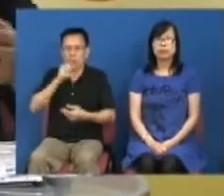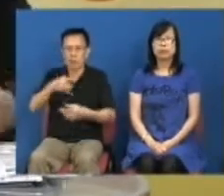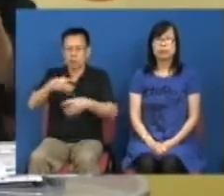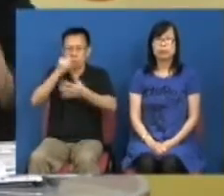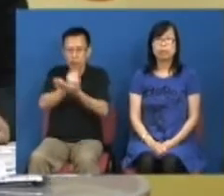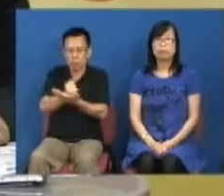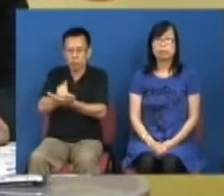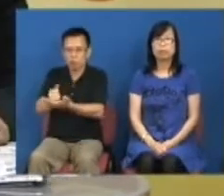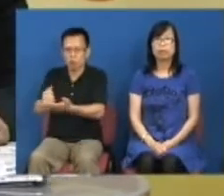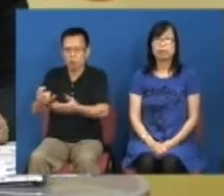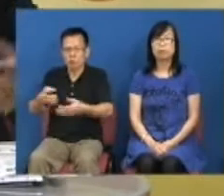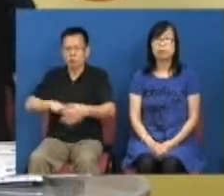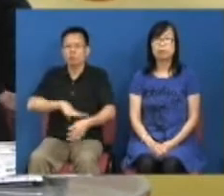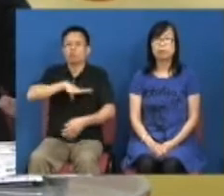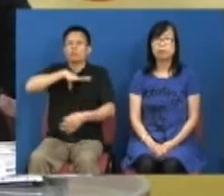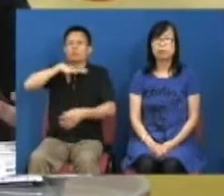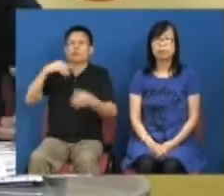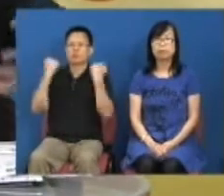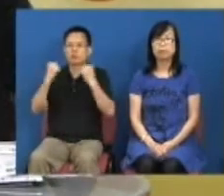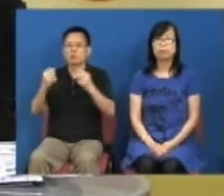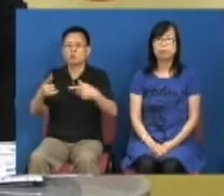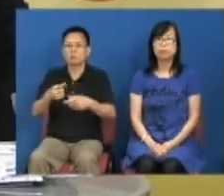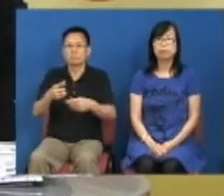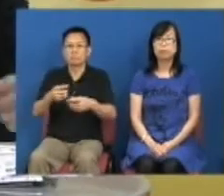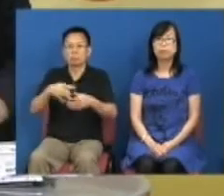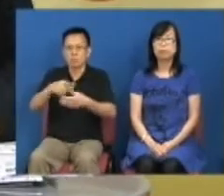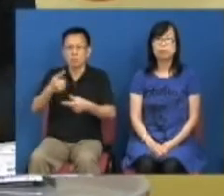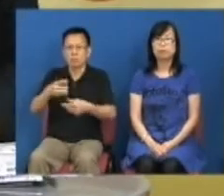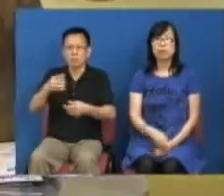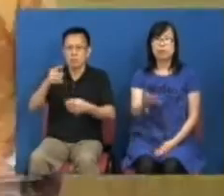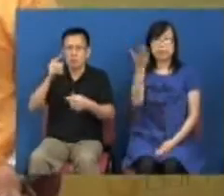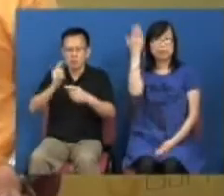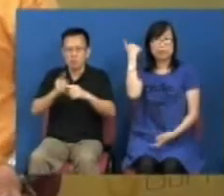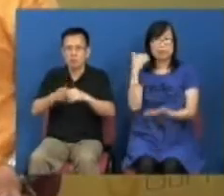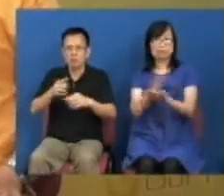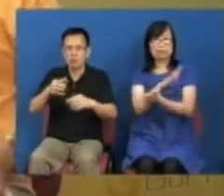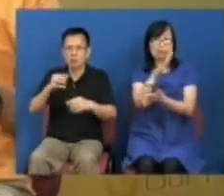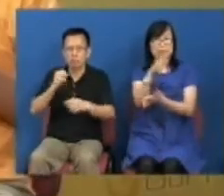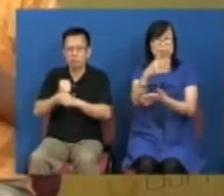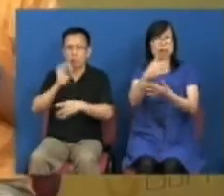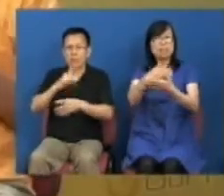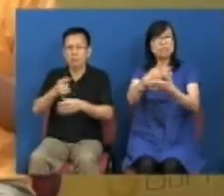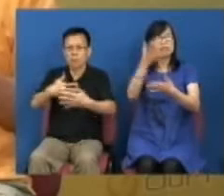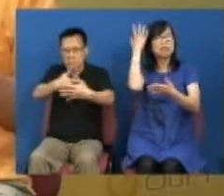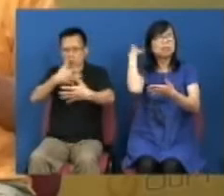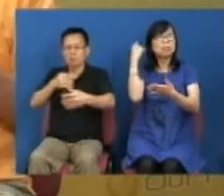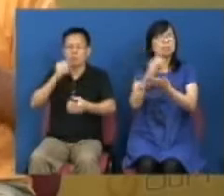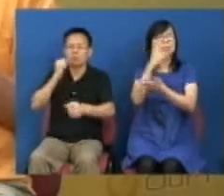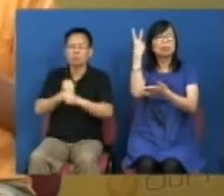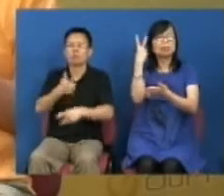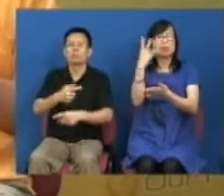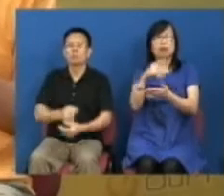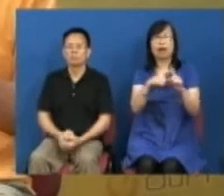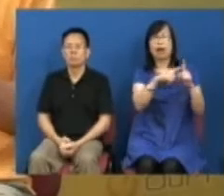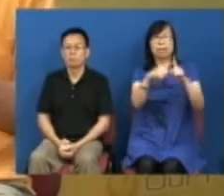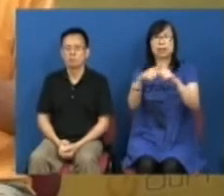采取措施他一早就早就执行了过往其实去年前年都是警方截农的时候其实民阵